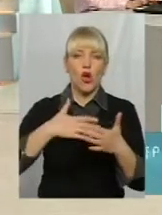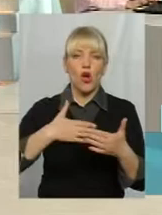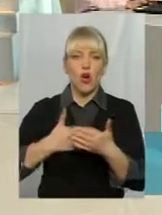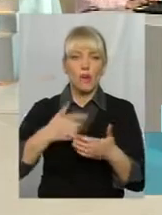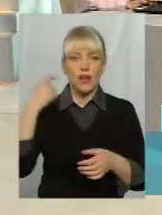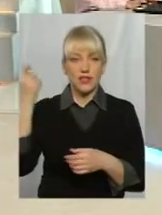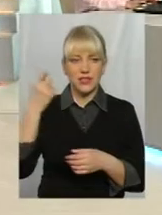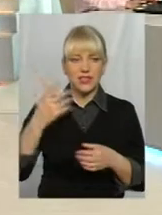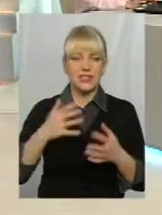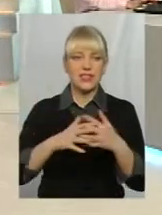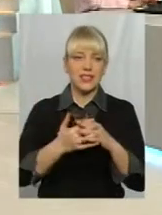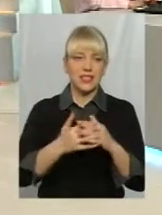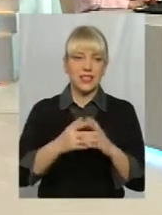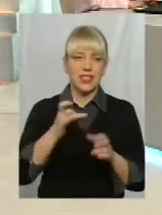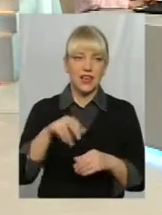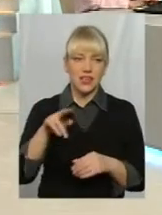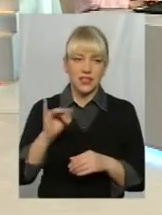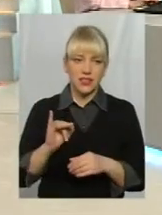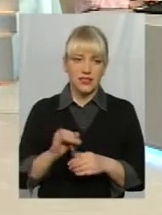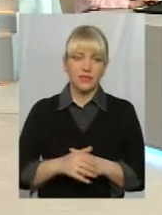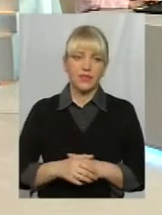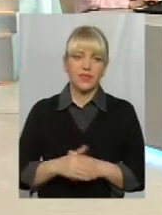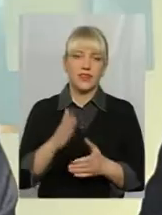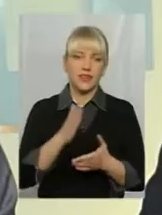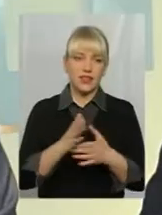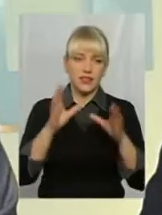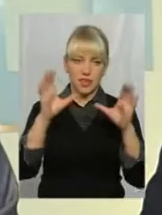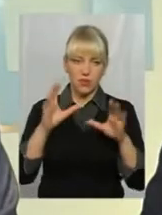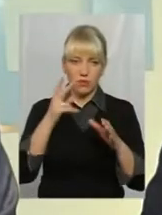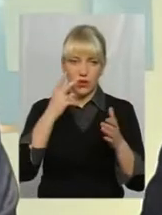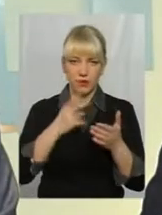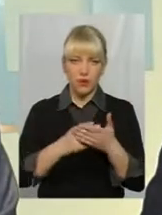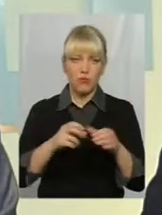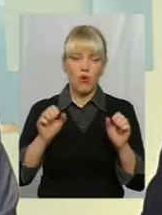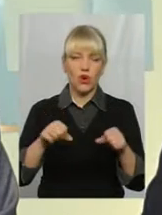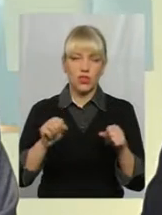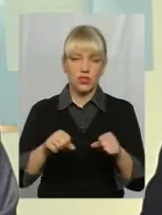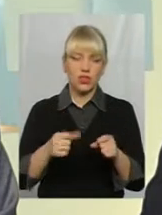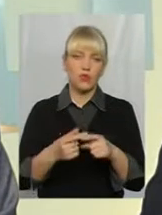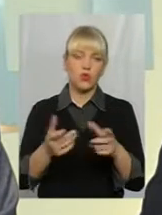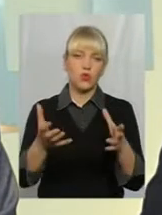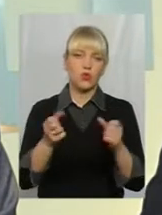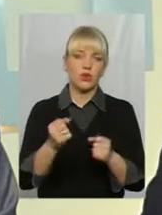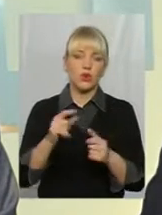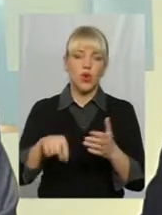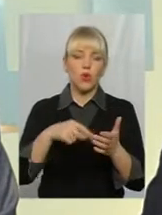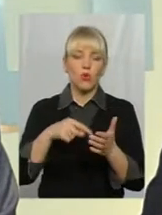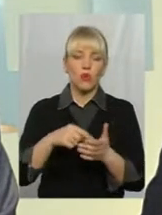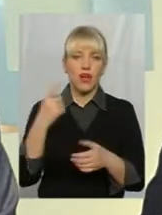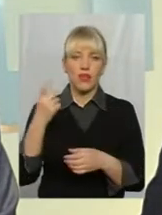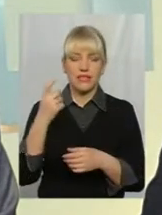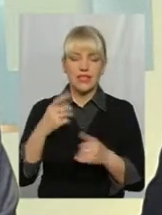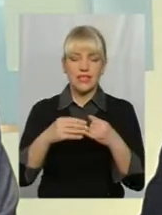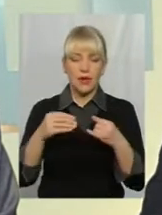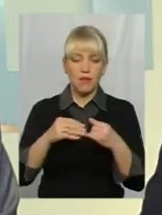активність сільських, селищних, міських рад, є законодавством передбачена можливість отримувати в комунальну власність земельні ділянки під